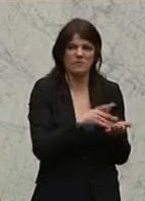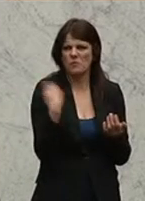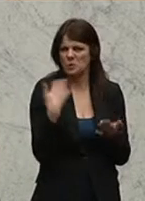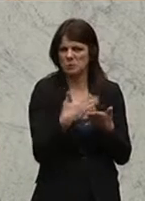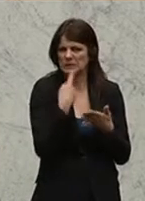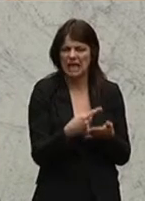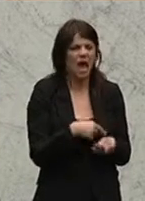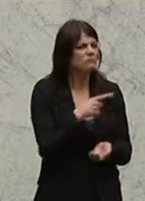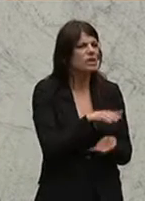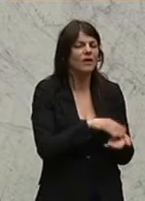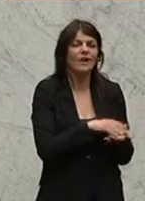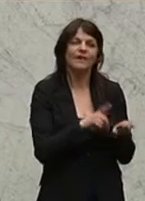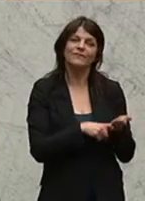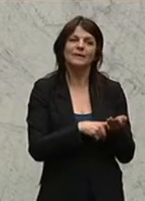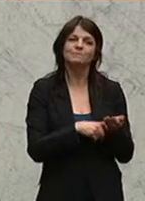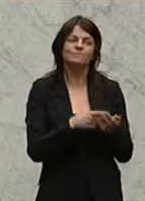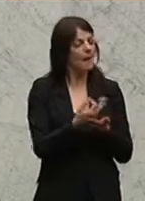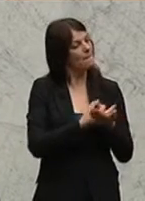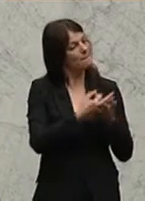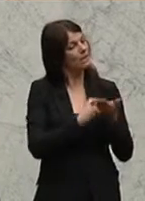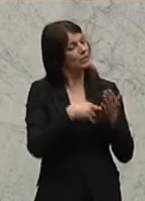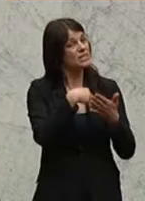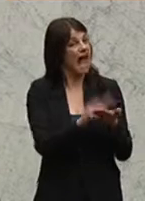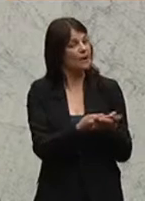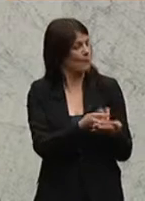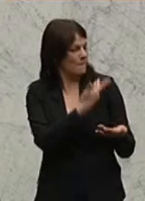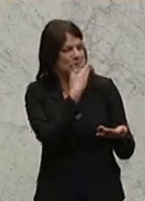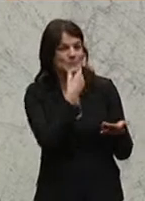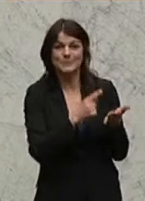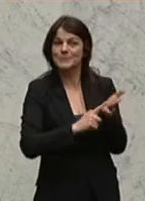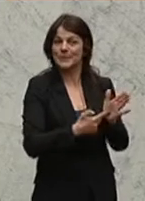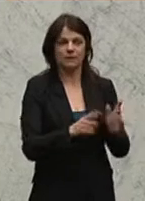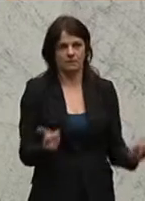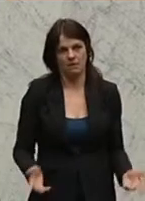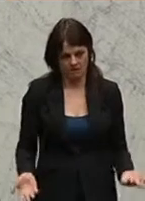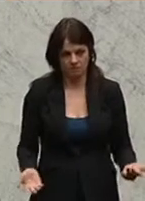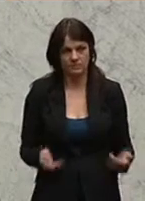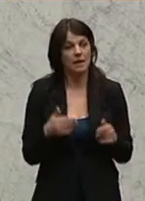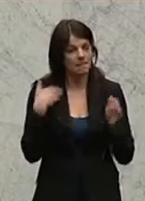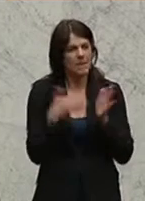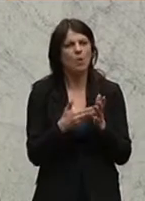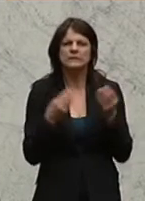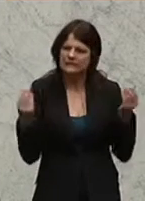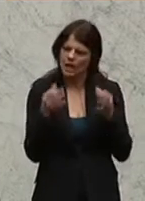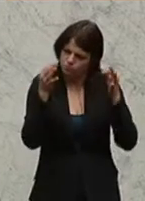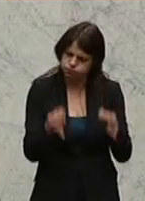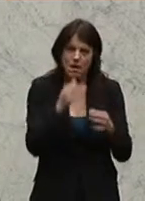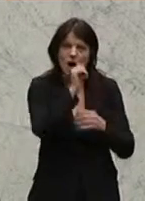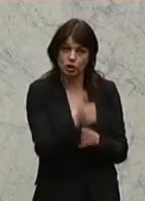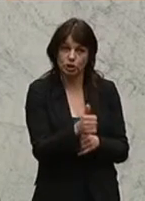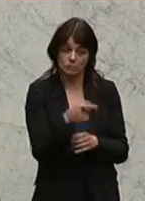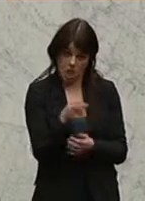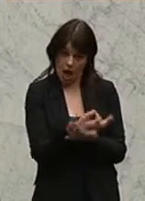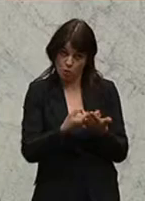erwähnt worden ist, das Image eines Bildungsangebotes aufzuwerten, sondern eine sachlich korrekte Einschätzung des tatsächlichen